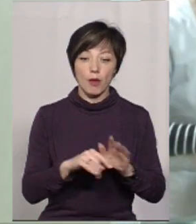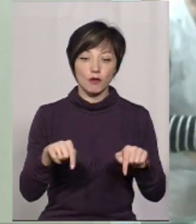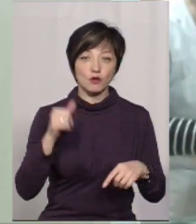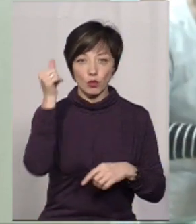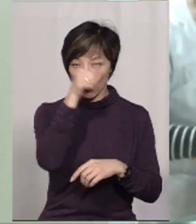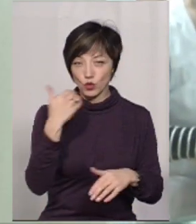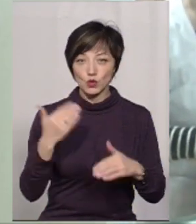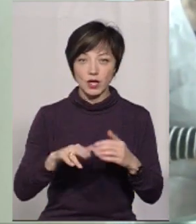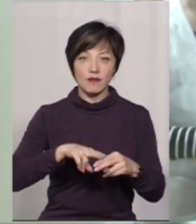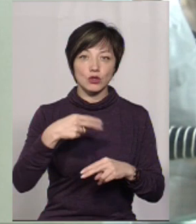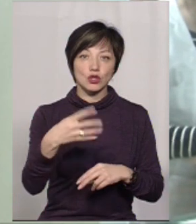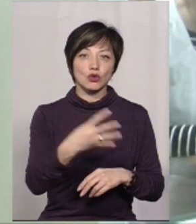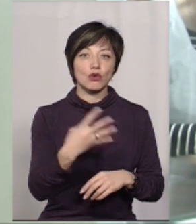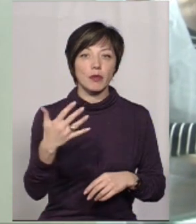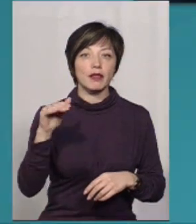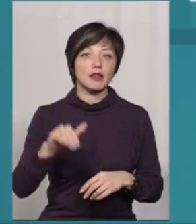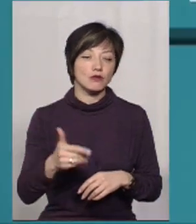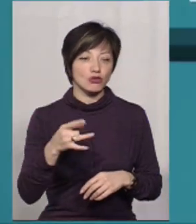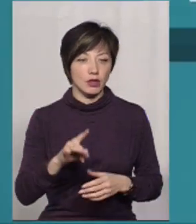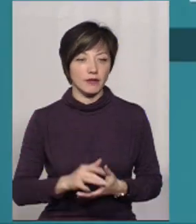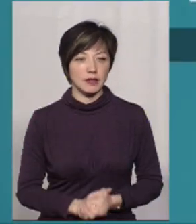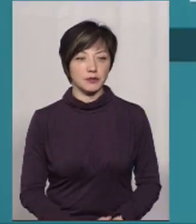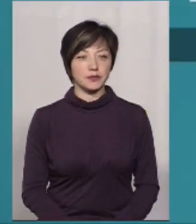році вже відшкодовано 45 тисяч гривень.